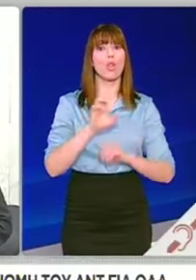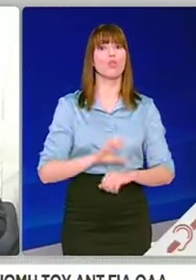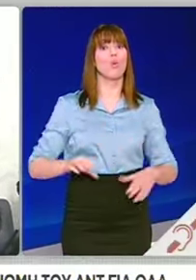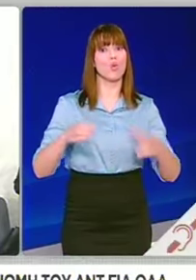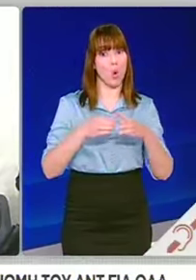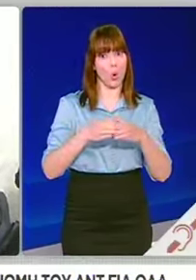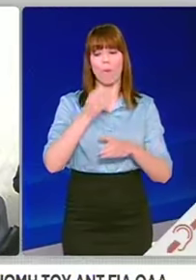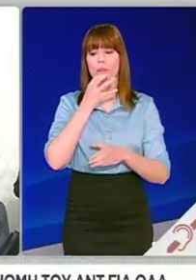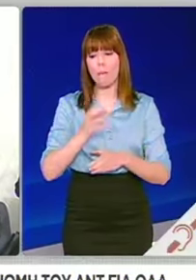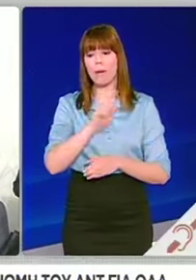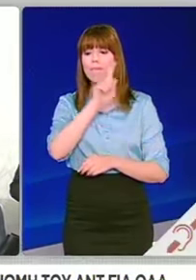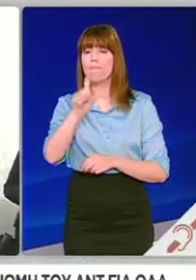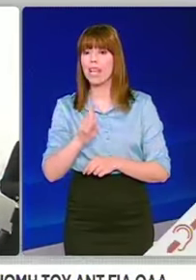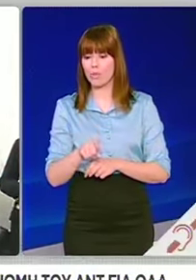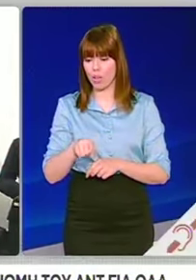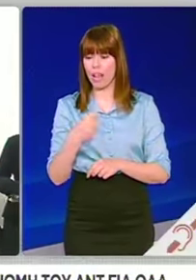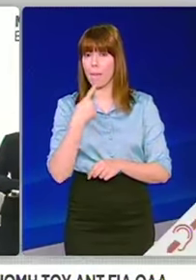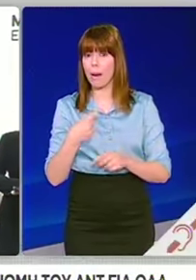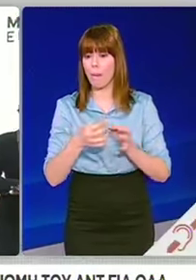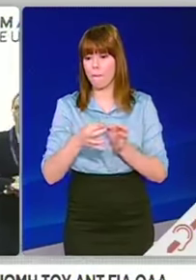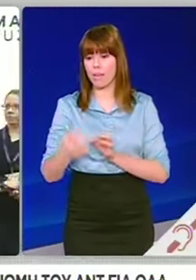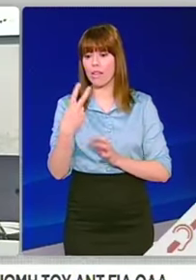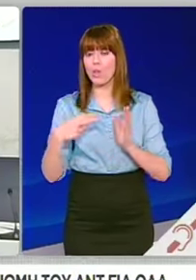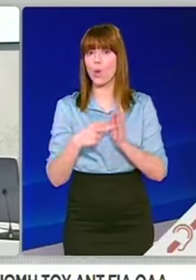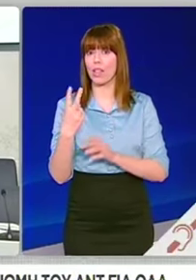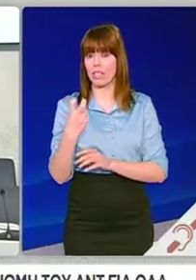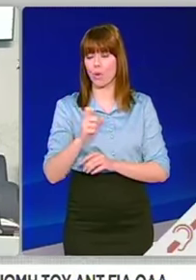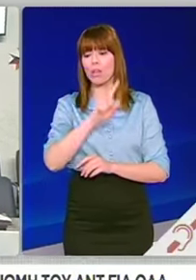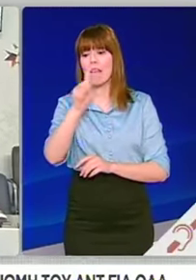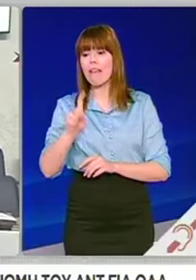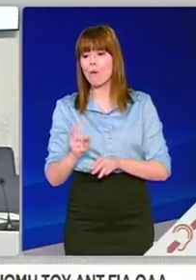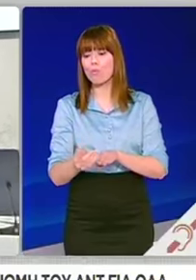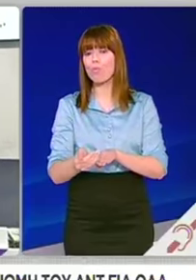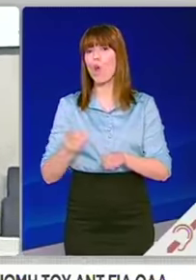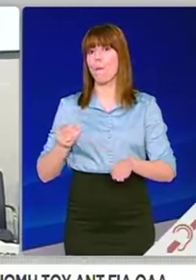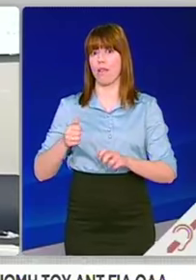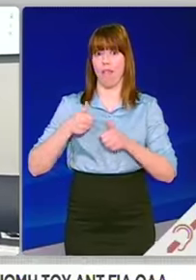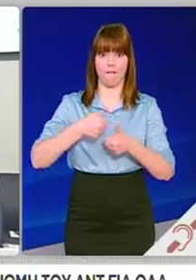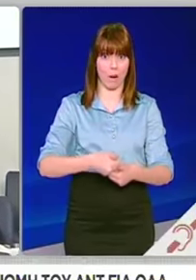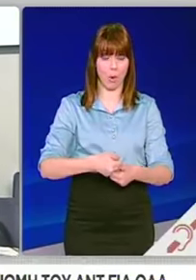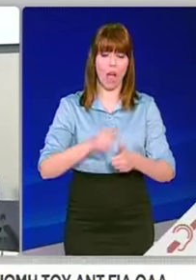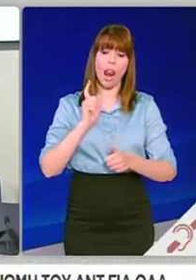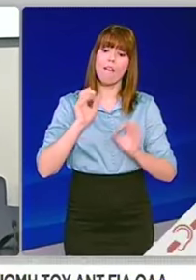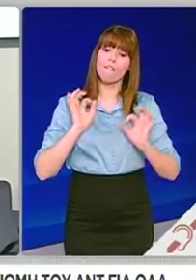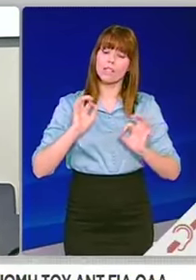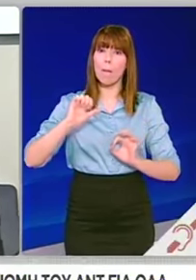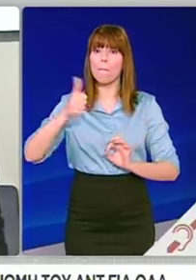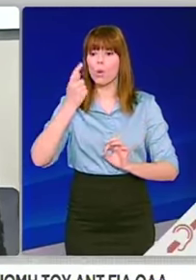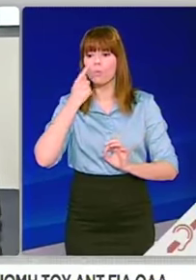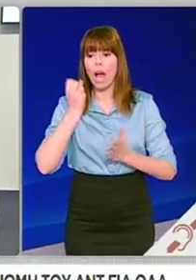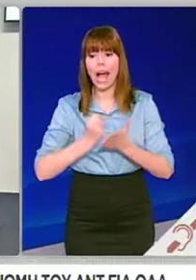κάποια από τα μέτρα του 2020 να εφαρμοστούν ένα χρόνο νωρίτερα εάν αυτό κριθεί απαραίτητο από τις